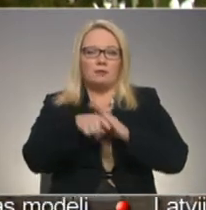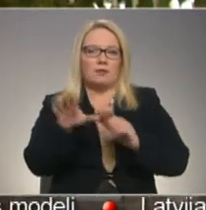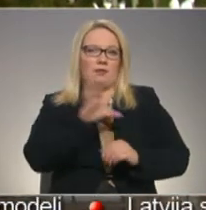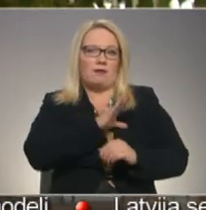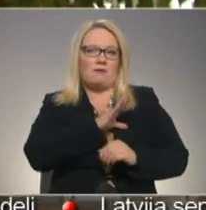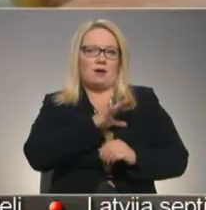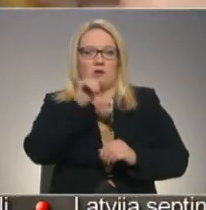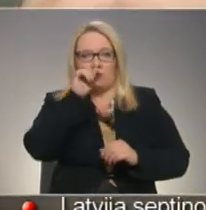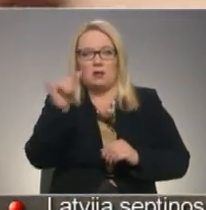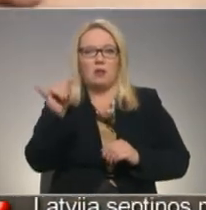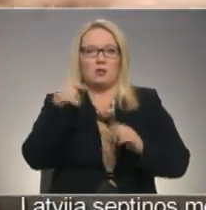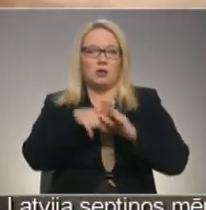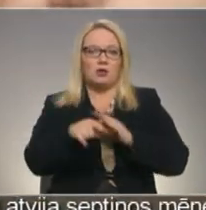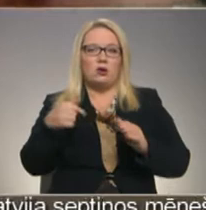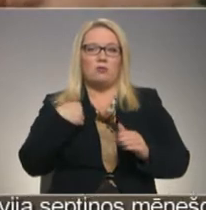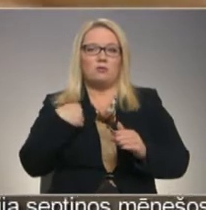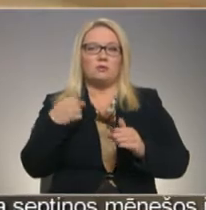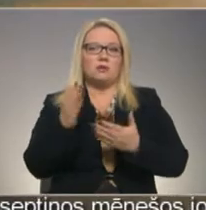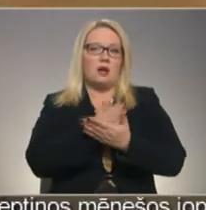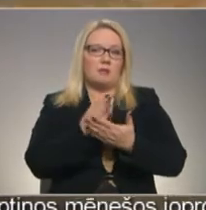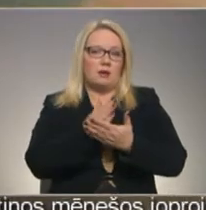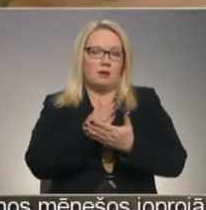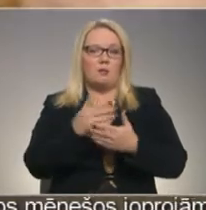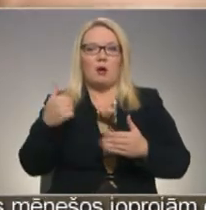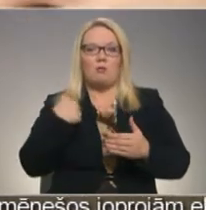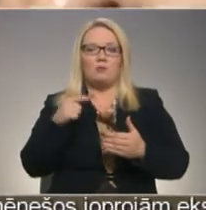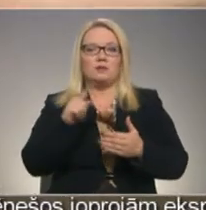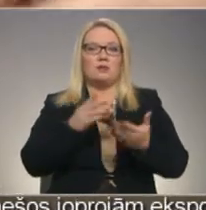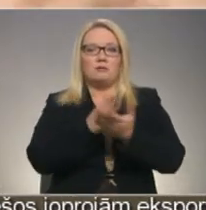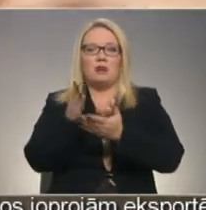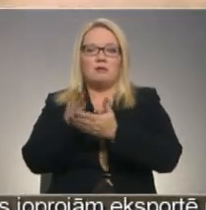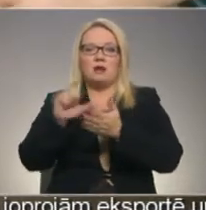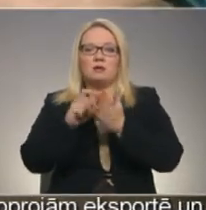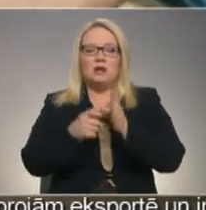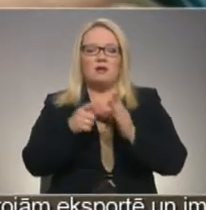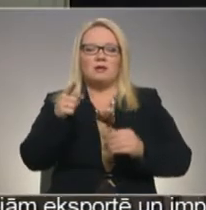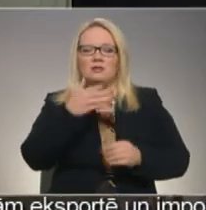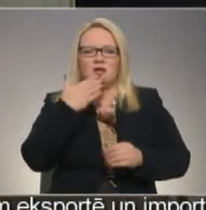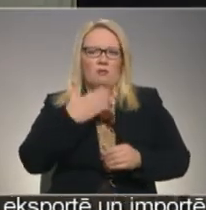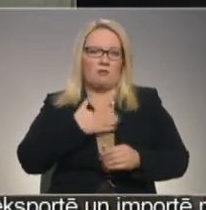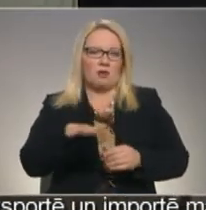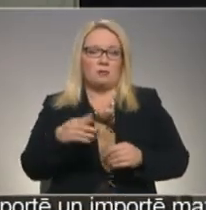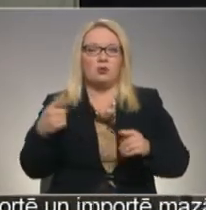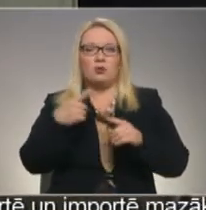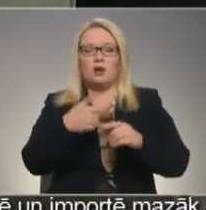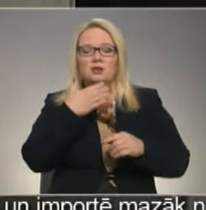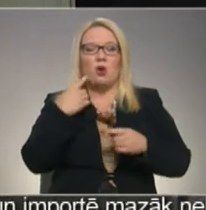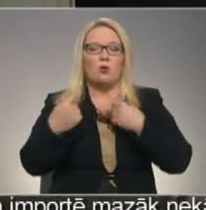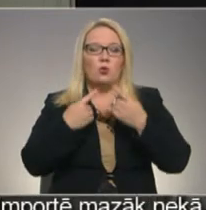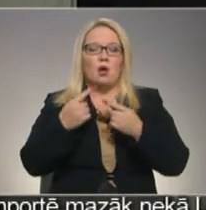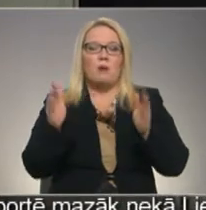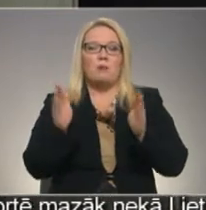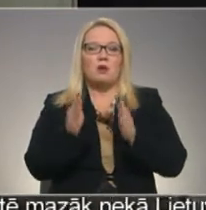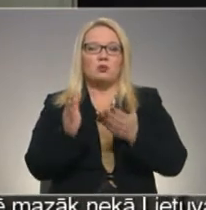Nelaiž kaut kur. Mums ir starptība. Mums jāiet pa dzīvokļiem, tas ir tik nepatīkami. Šoreiz runa nav par to nelielu